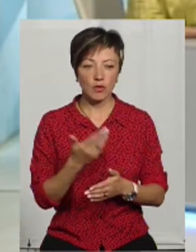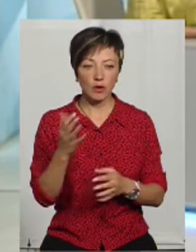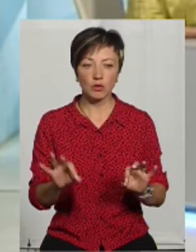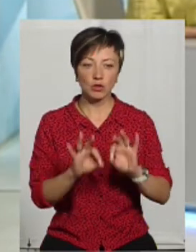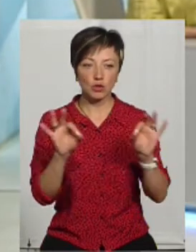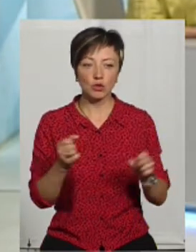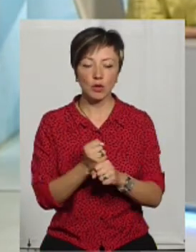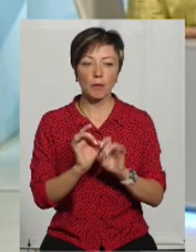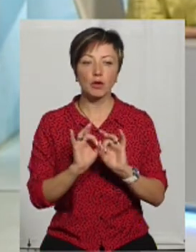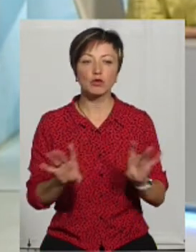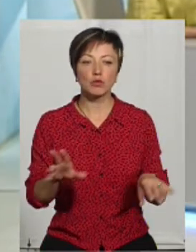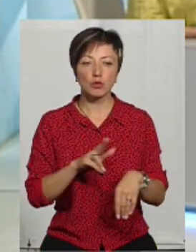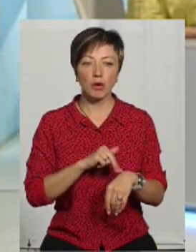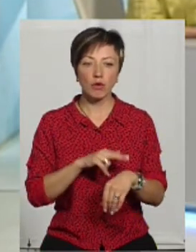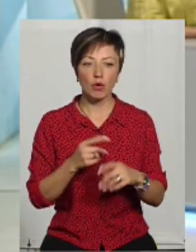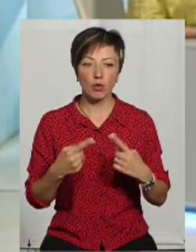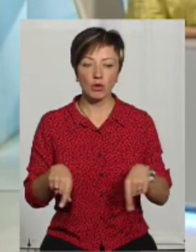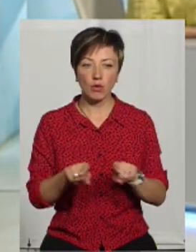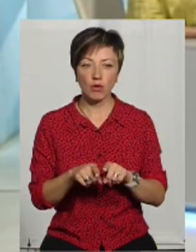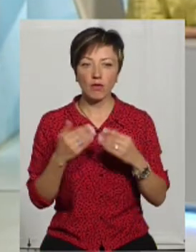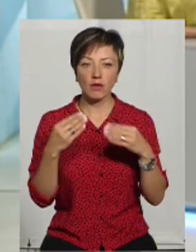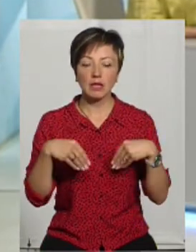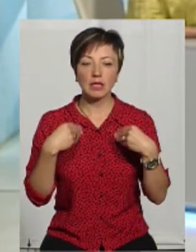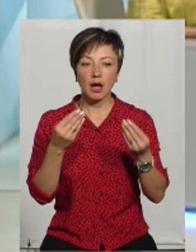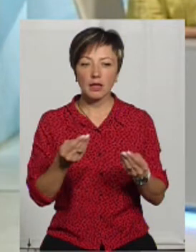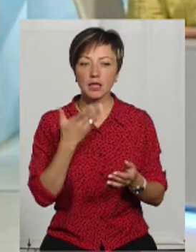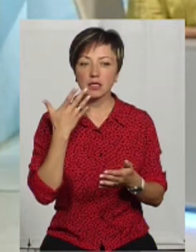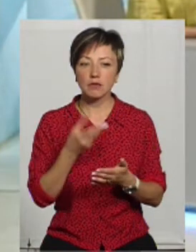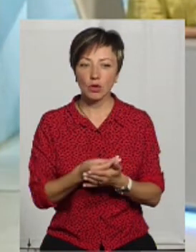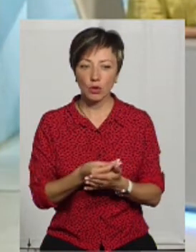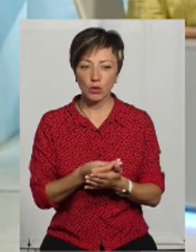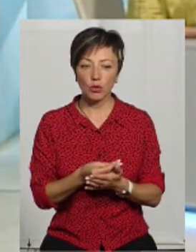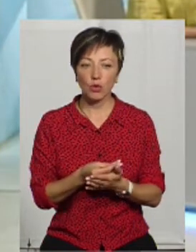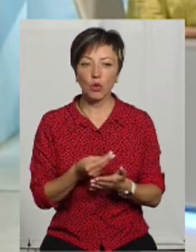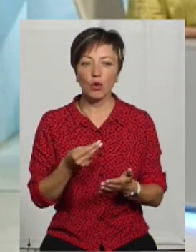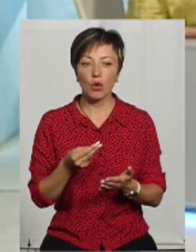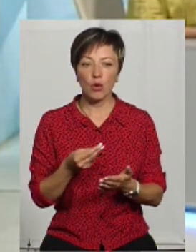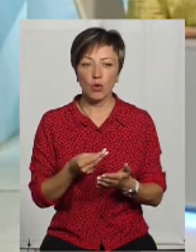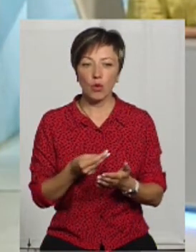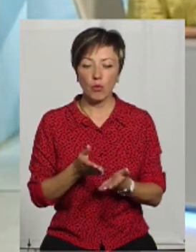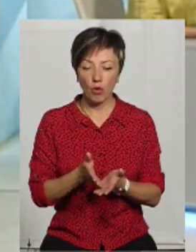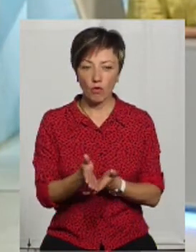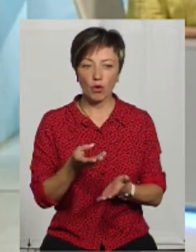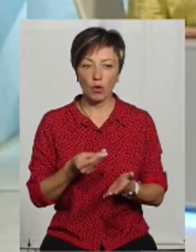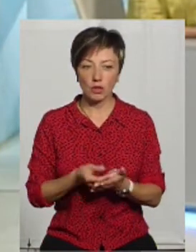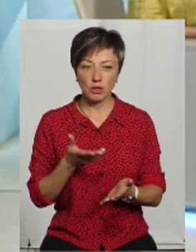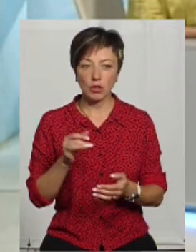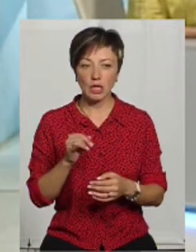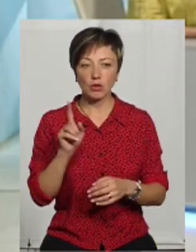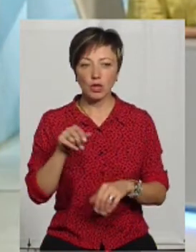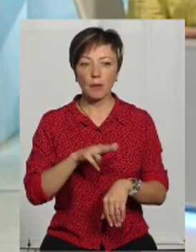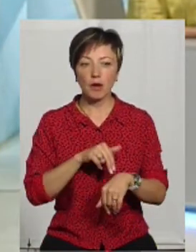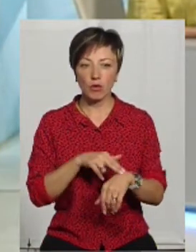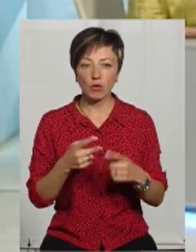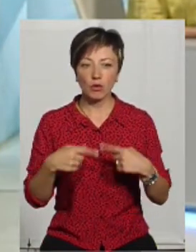вам і нічого не зроблено. При чому тут правоохоронні органи? Ви дайте свою профільну оцінку. І тоді